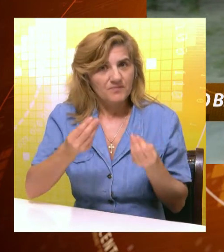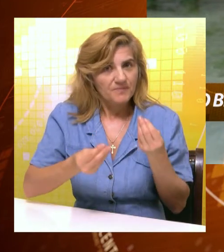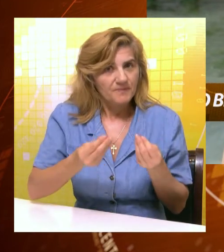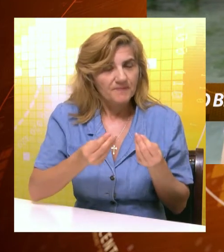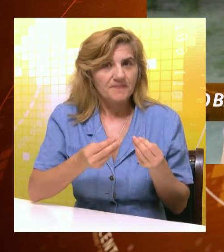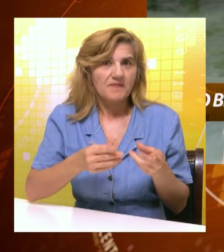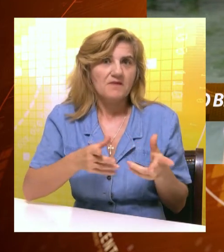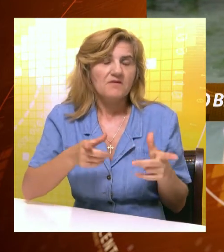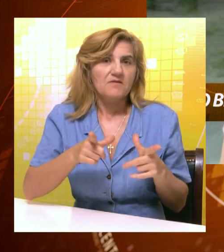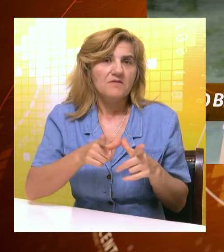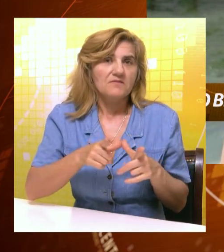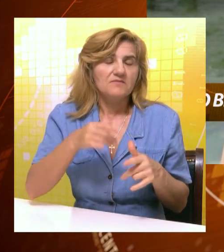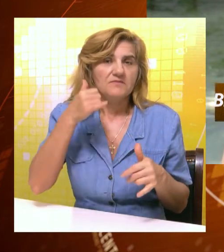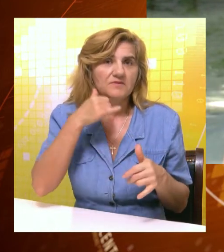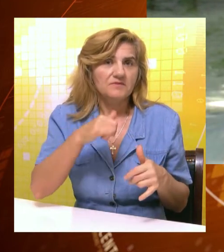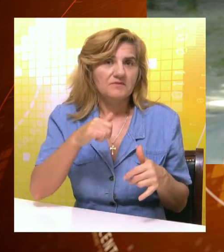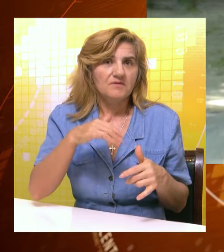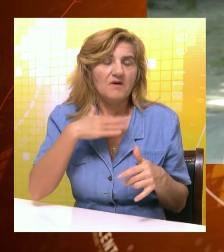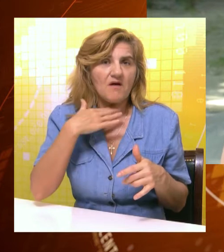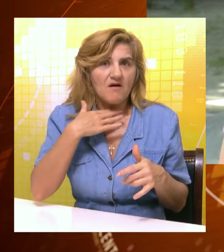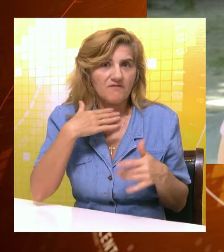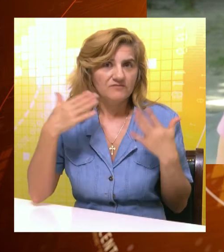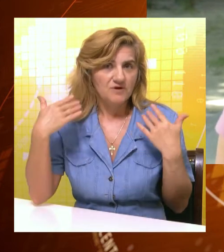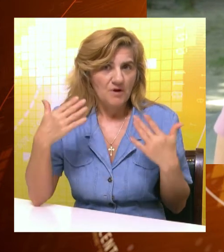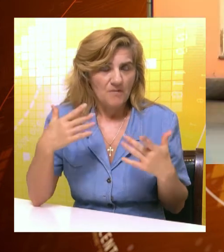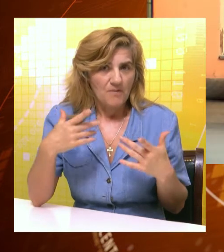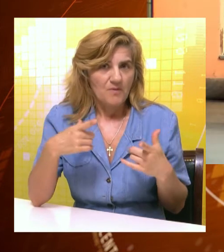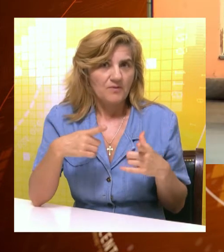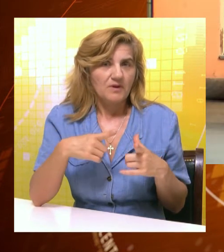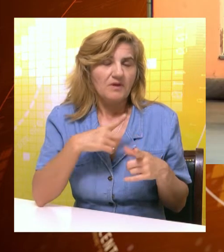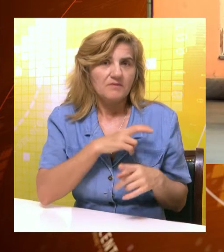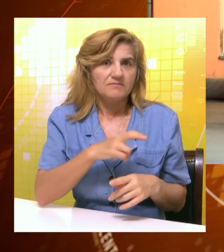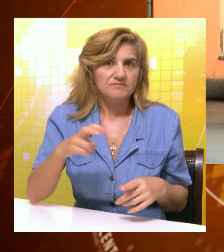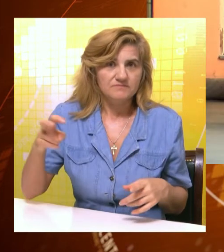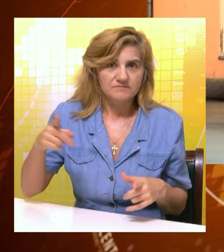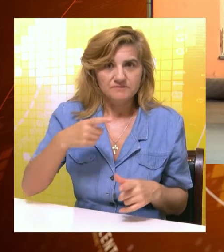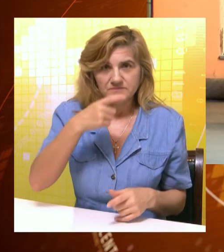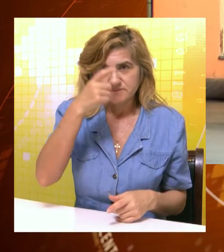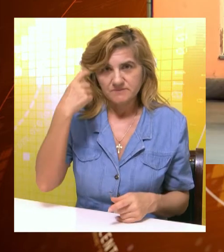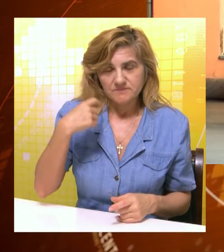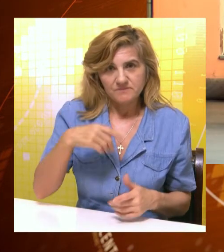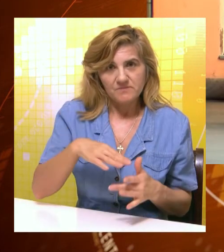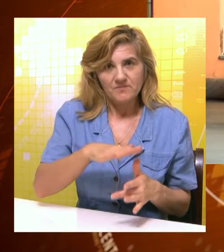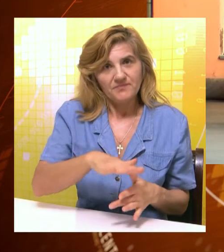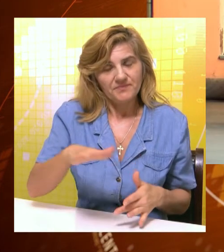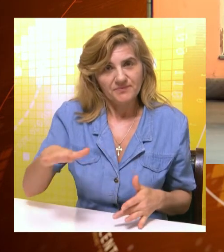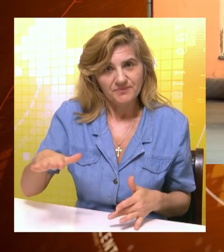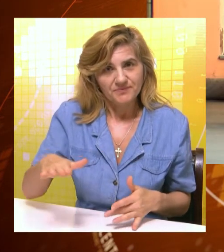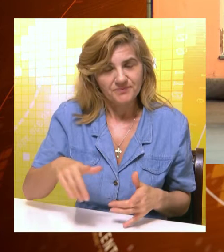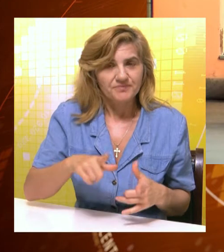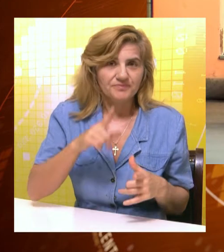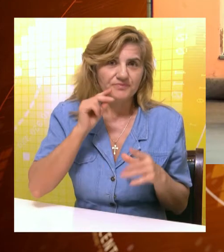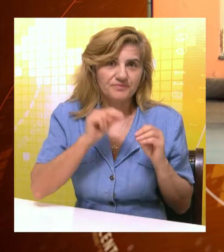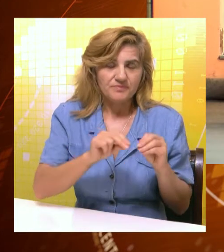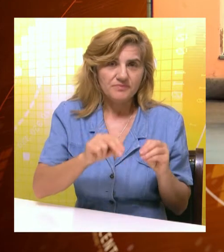prijateljima iz razreda, idem u avogustu na more. Organizovanje aktivnosti u doku letnjeg raspusta za decu